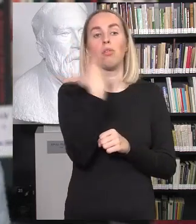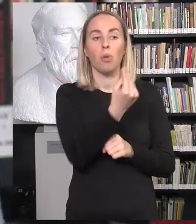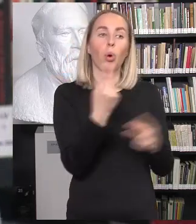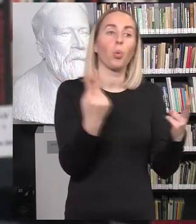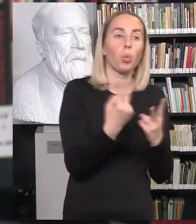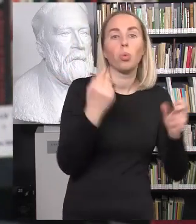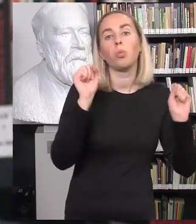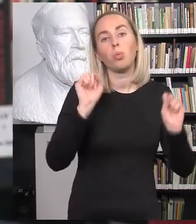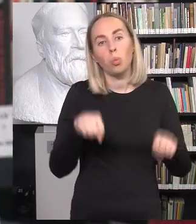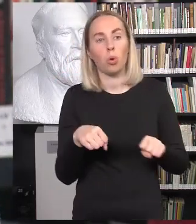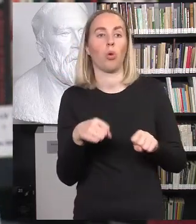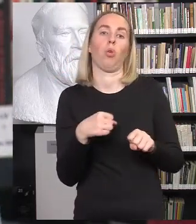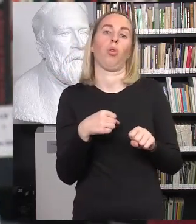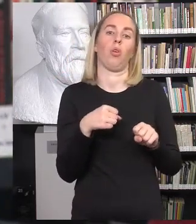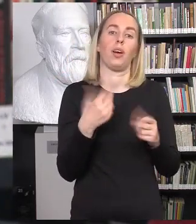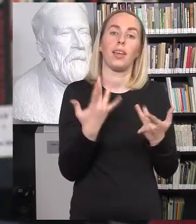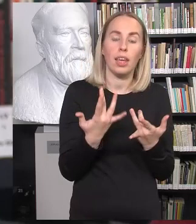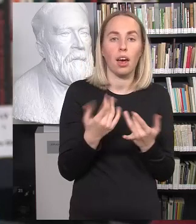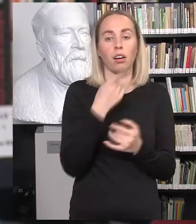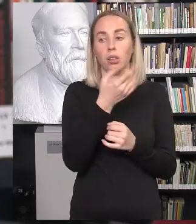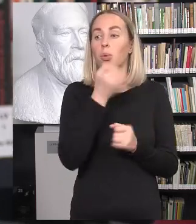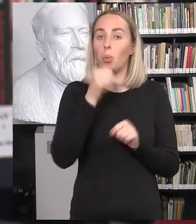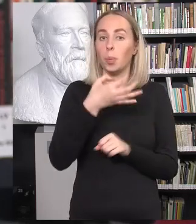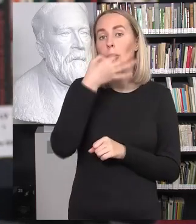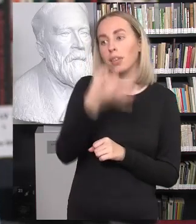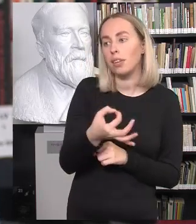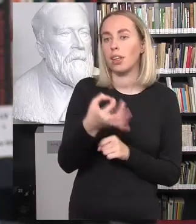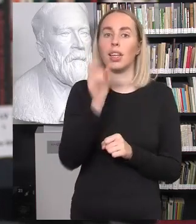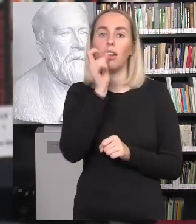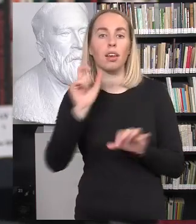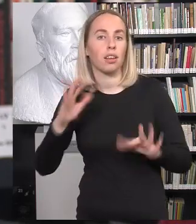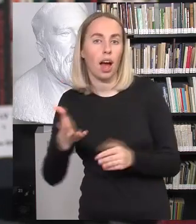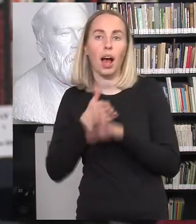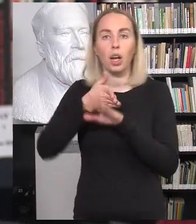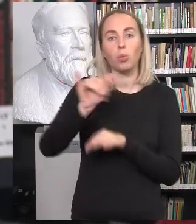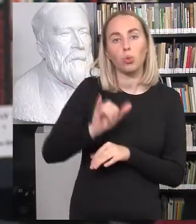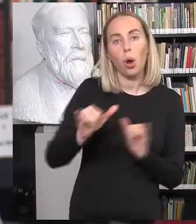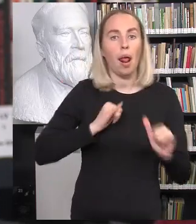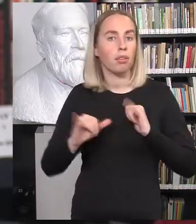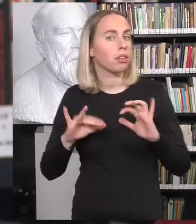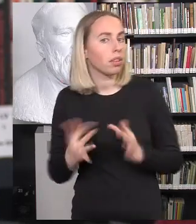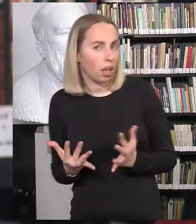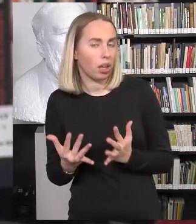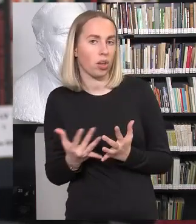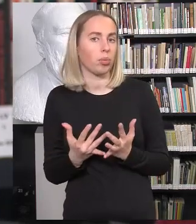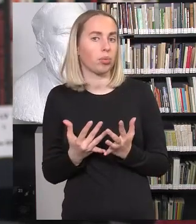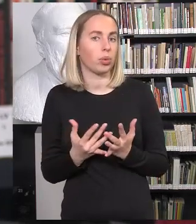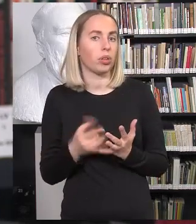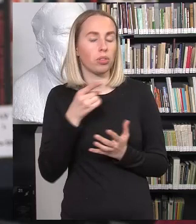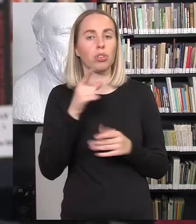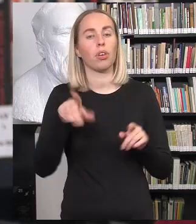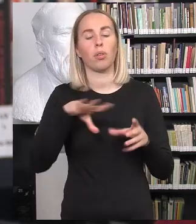ne, jis mokės atsakyti tokio vieto. Mokės apsiminti, žinaus, kur kreitis, žinaus, kaip reaguoti. Tai visą tai yra tie tokie